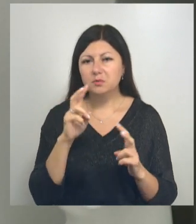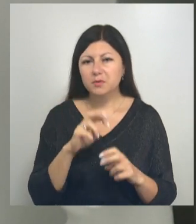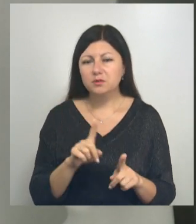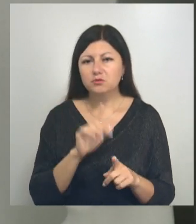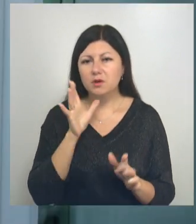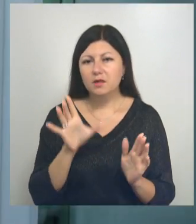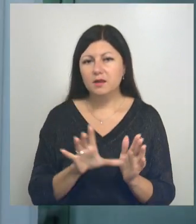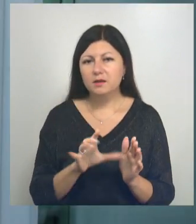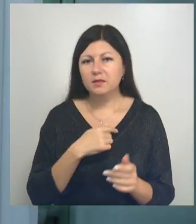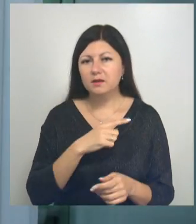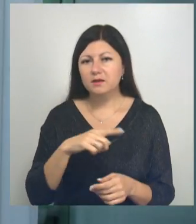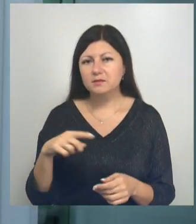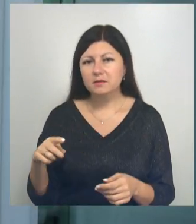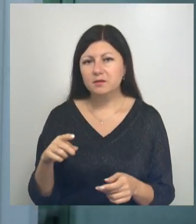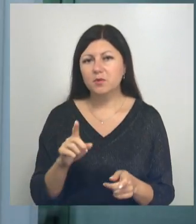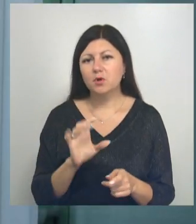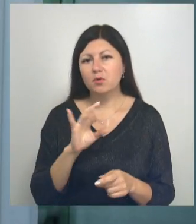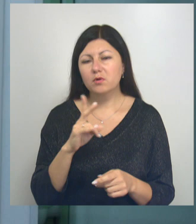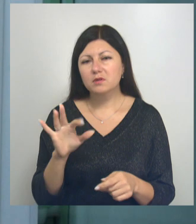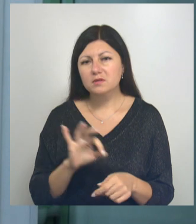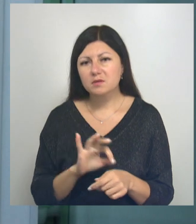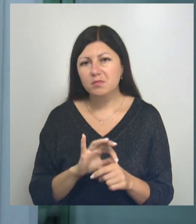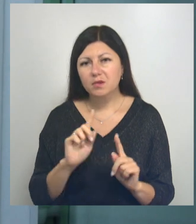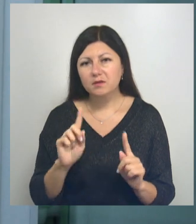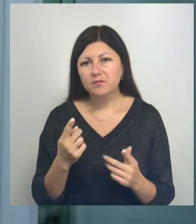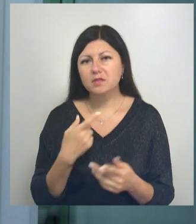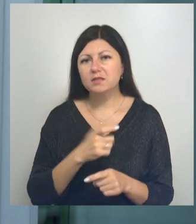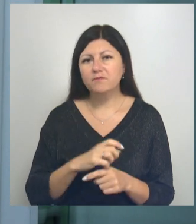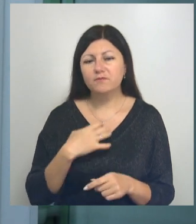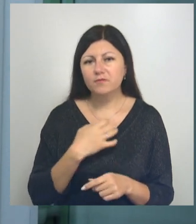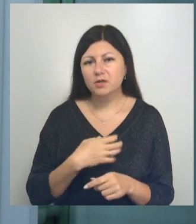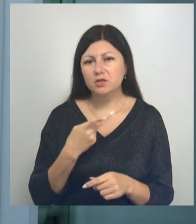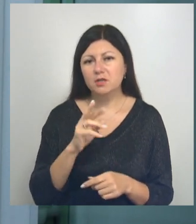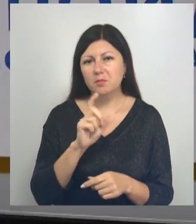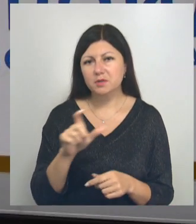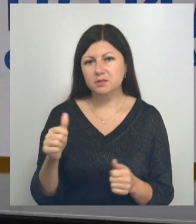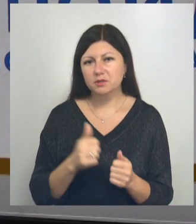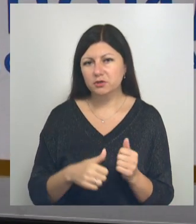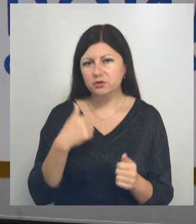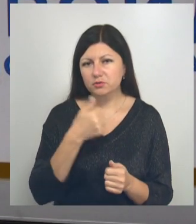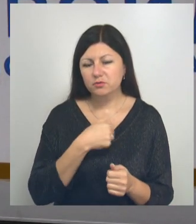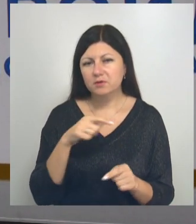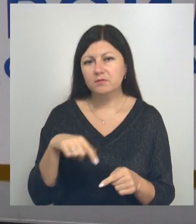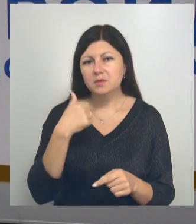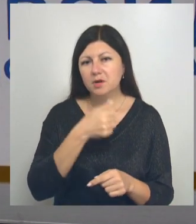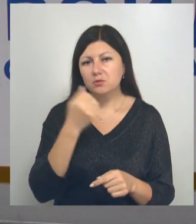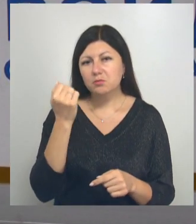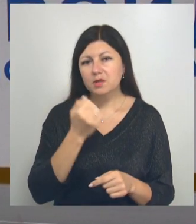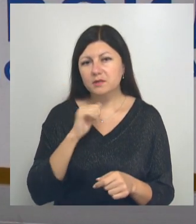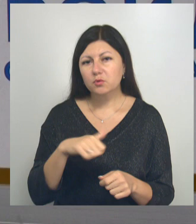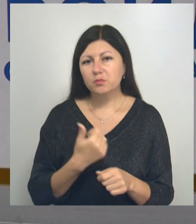электрокардиограммы, со скринингом онкозаболеваний, что достаточно важно для пациента ежегодно. В этом году благодаря